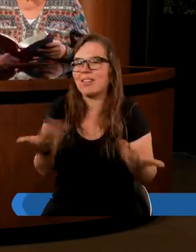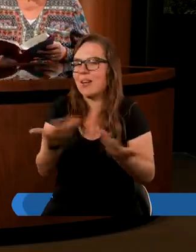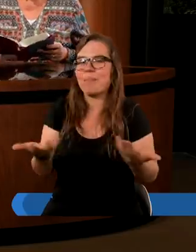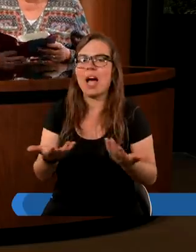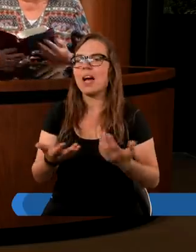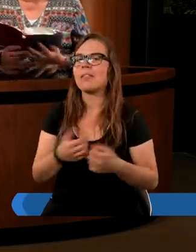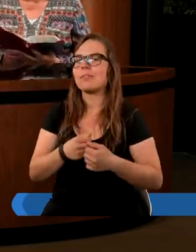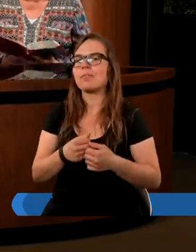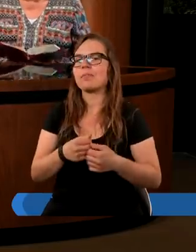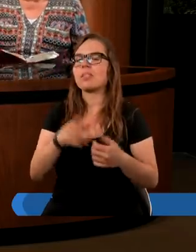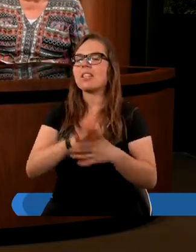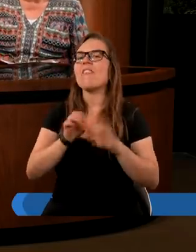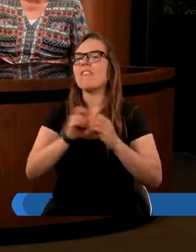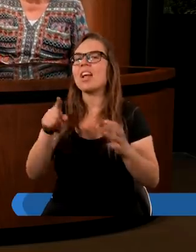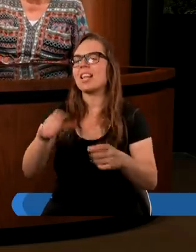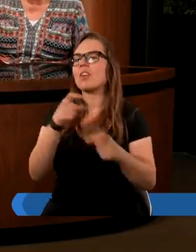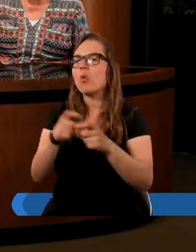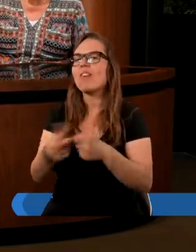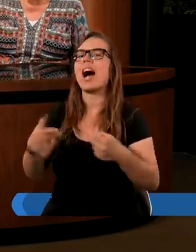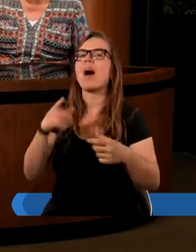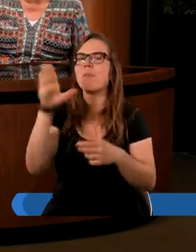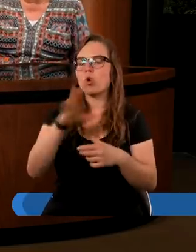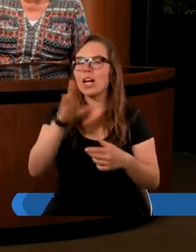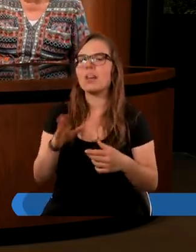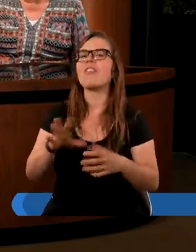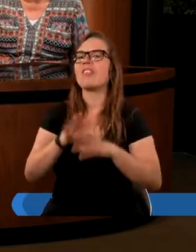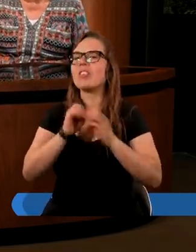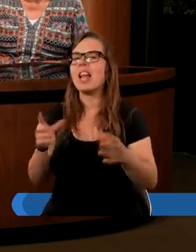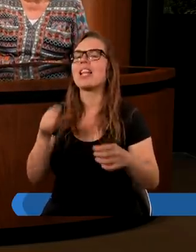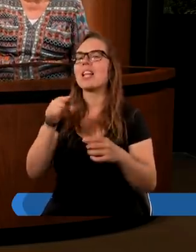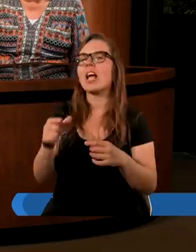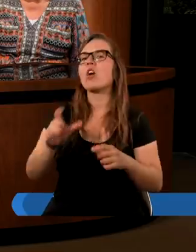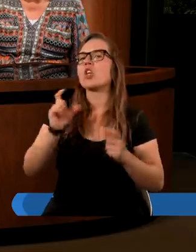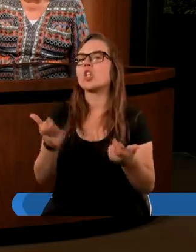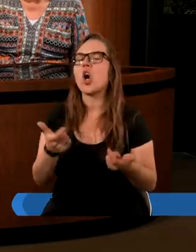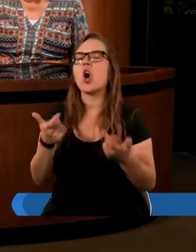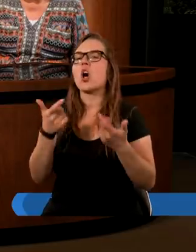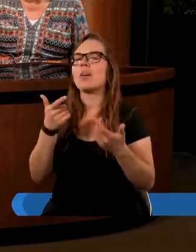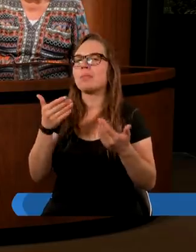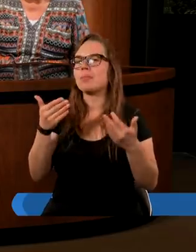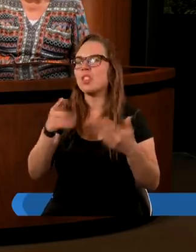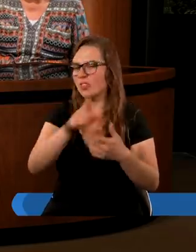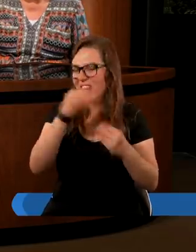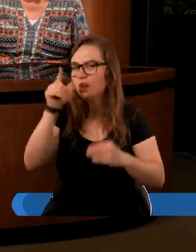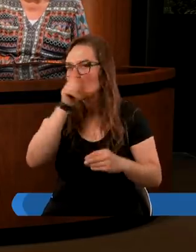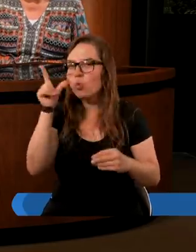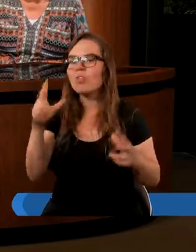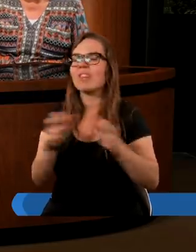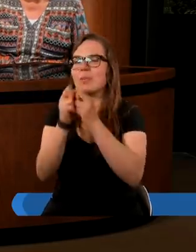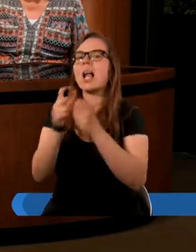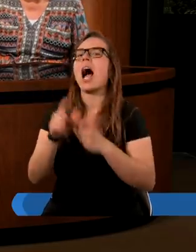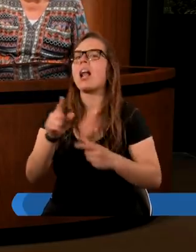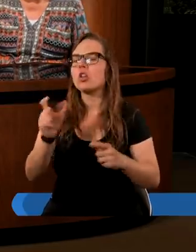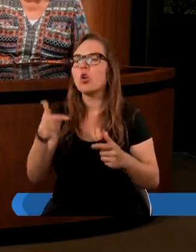uzasadnienia w świetle Słowa Bożego, w świetle tego, co nie ktoś z ludzi wymyślał,